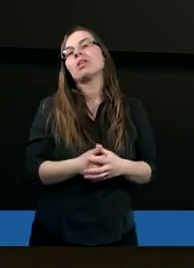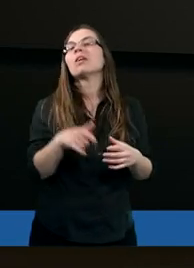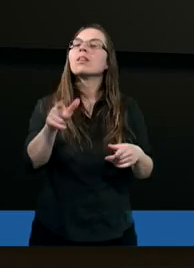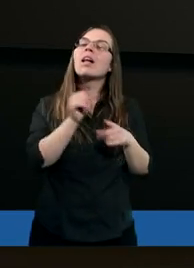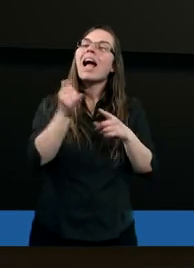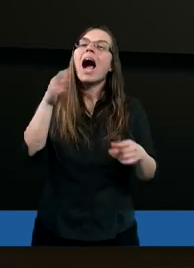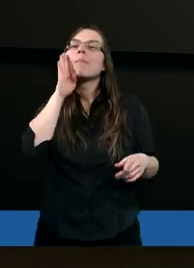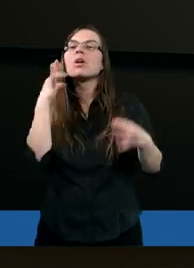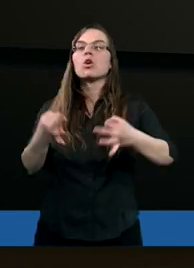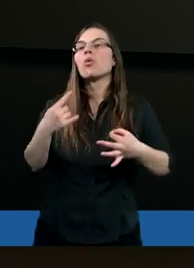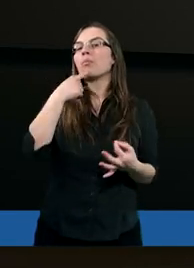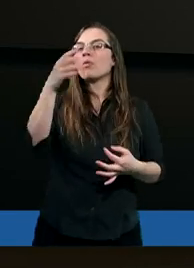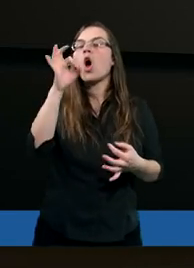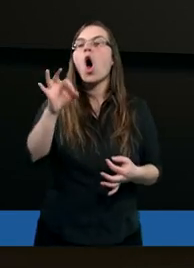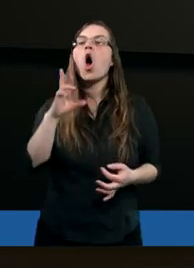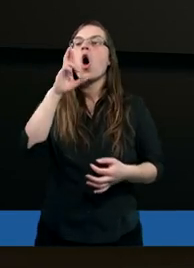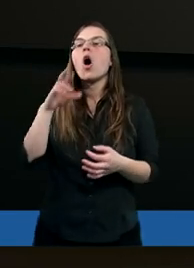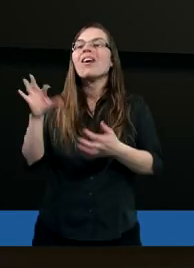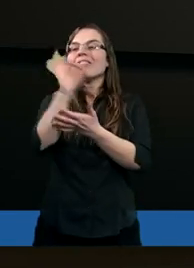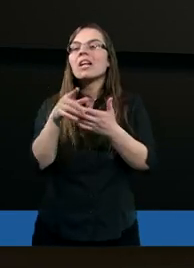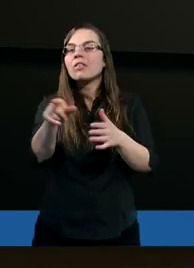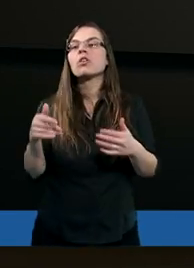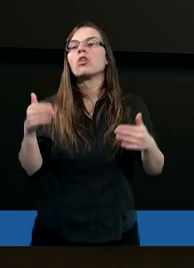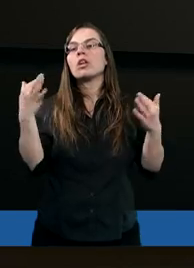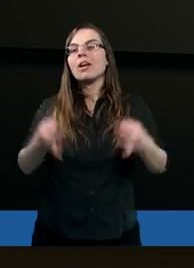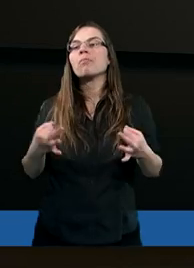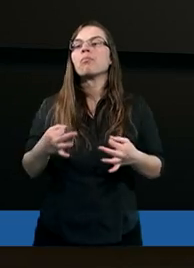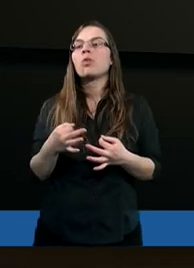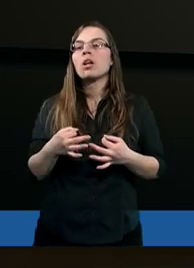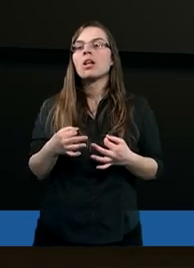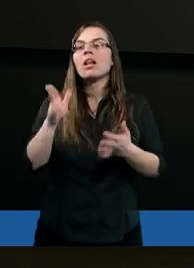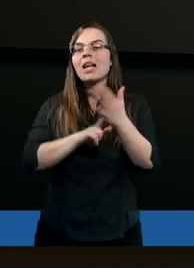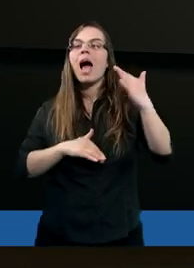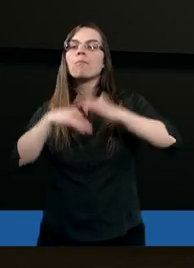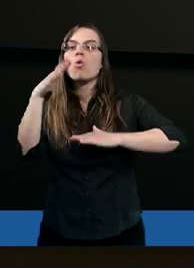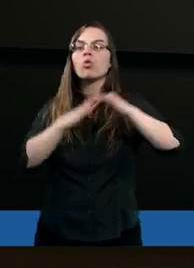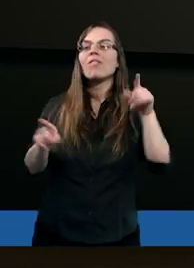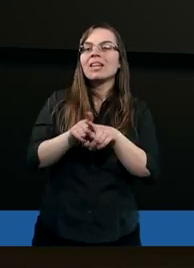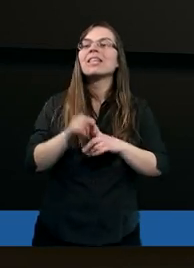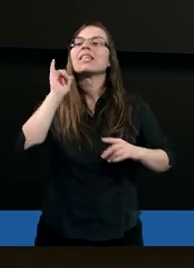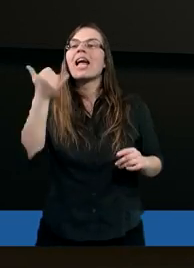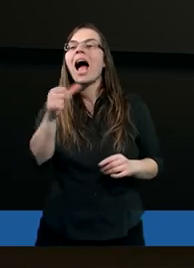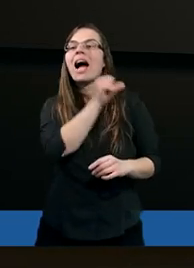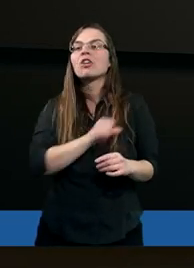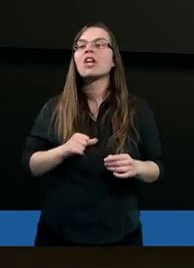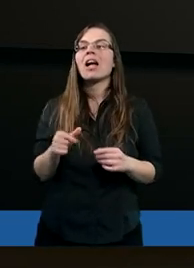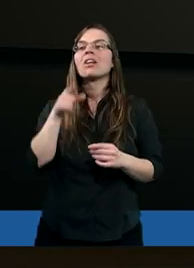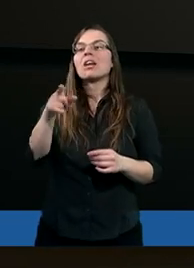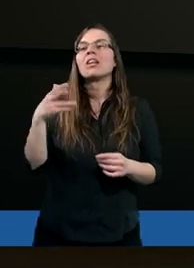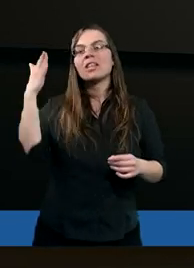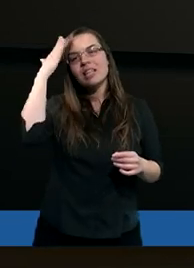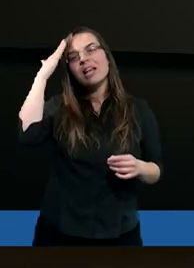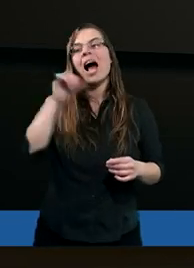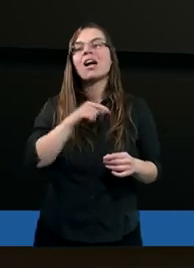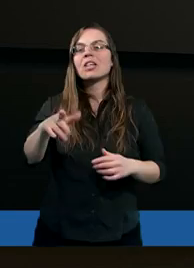dzisiaj byśmy powiedzieli, o Ryszardzie, ty się znasz na budowlach. Jak się